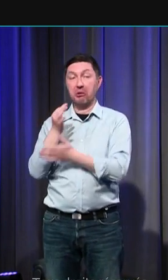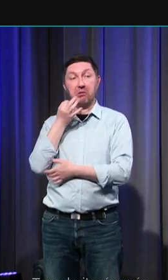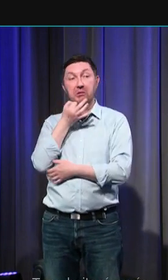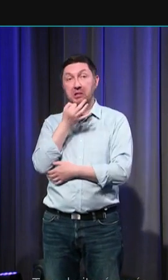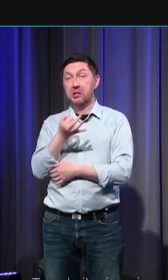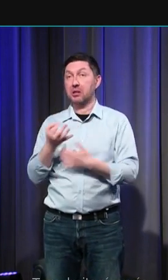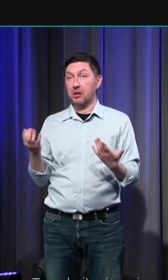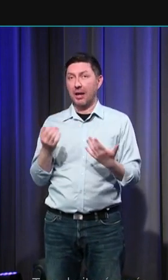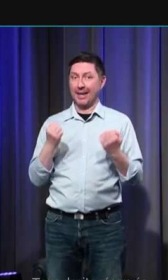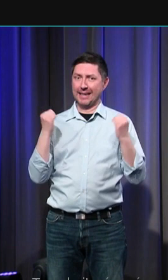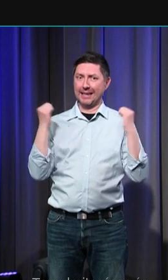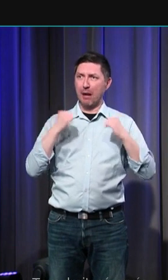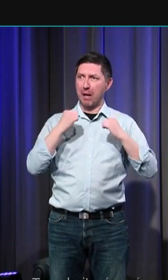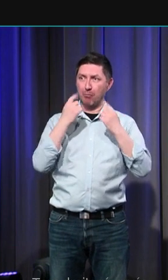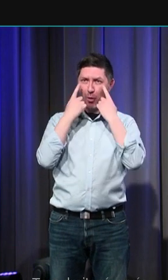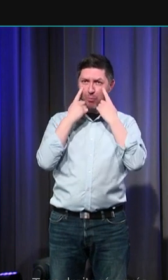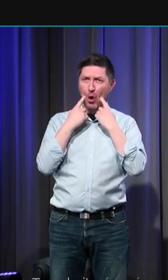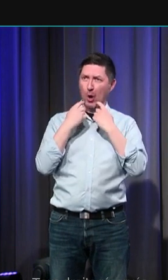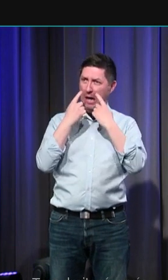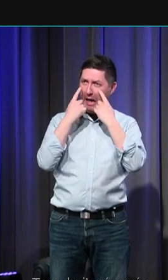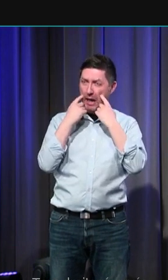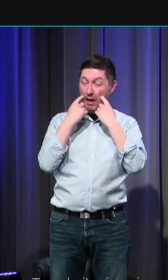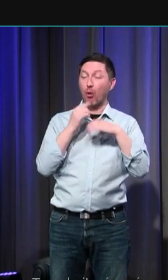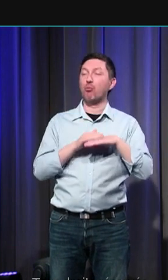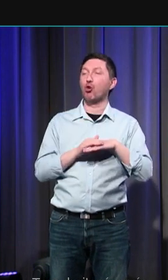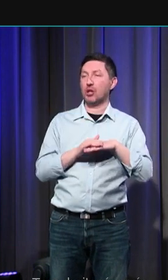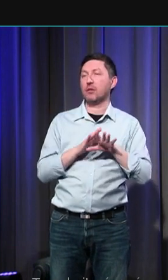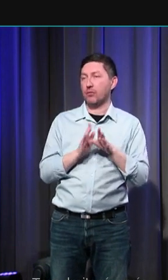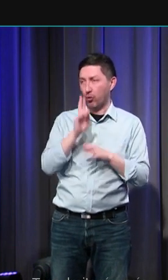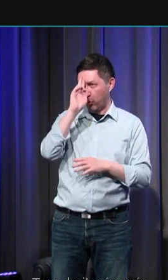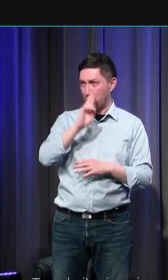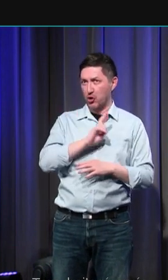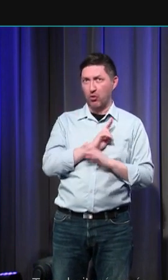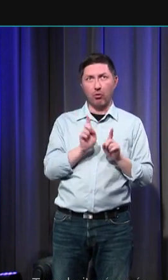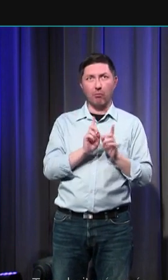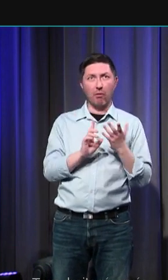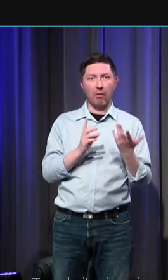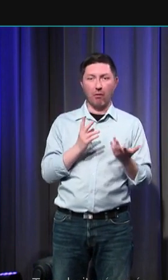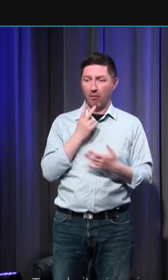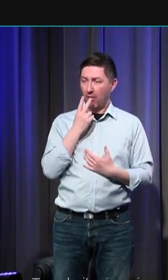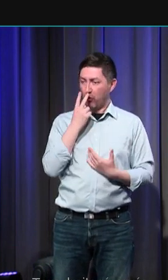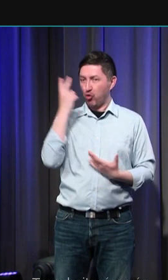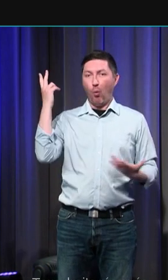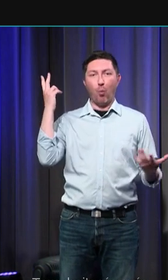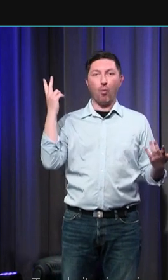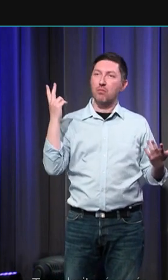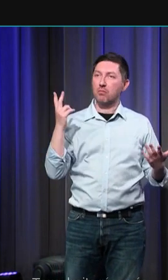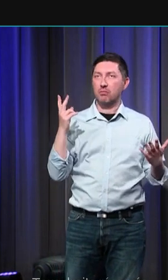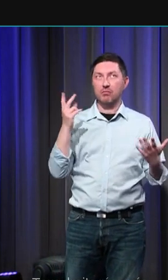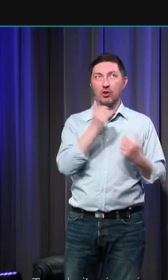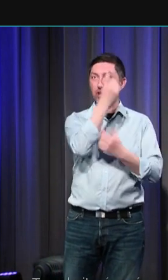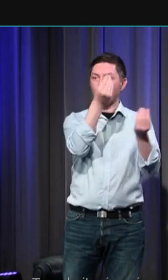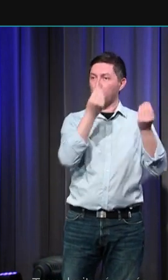capacité de pleurer, de pleurer, mais pour un motif religieux, même une forme de don divin. C'est une grâce que Dieu seul